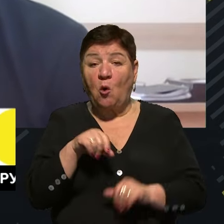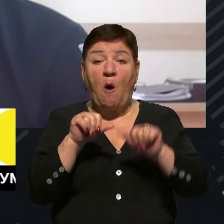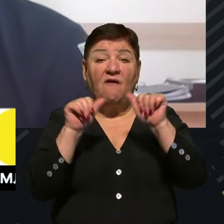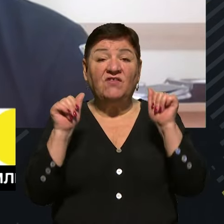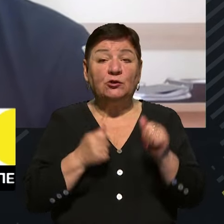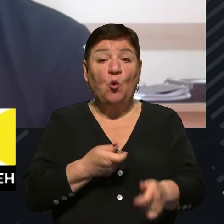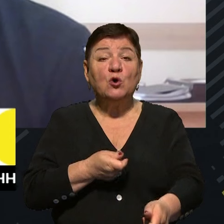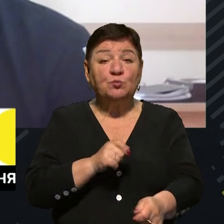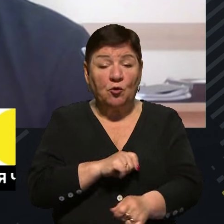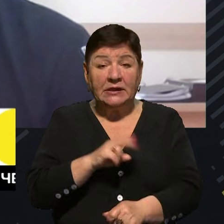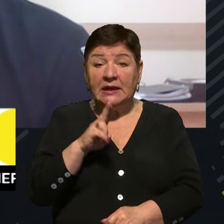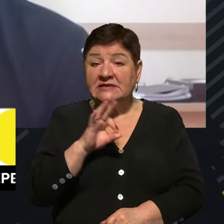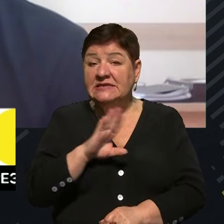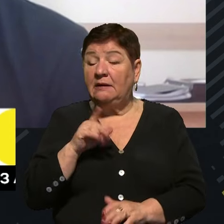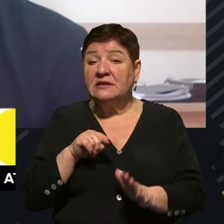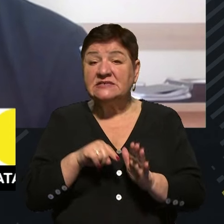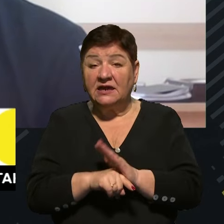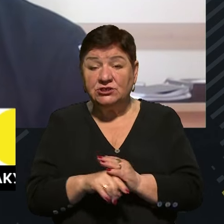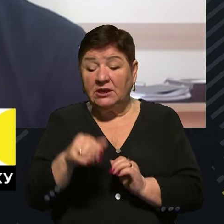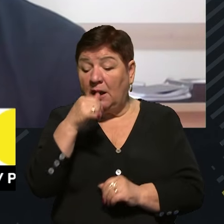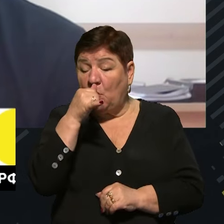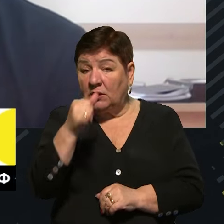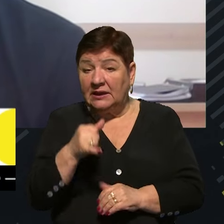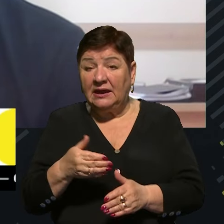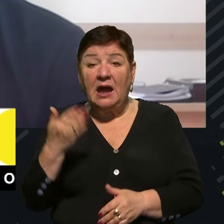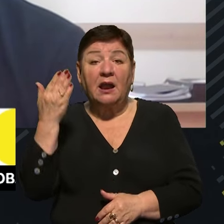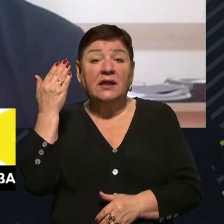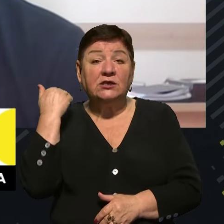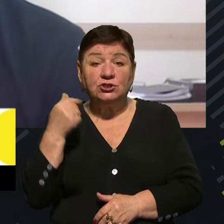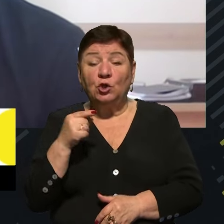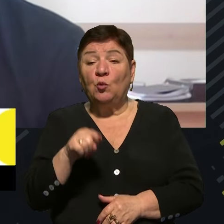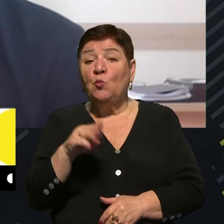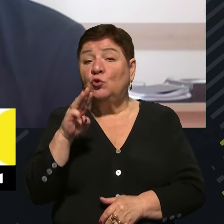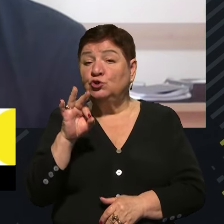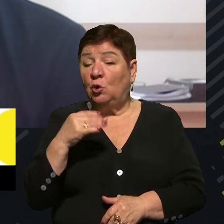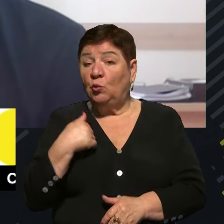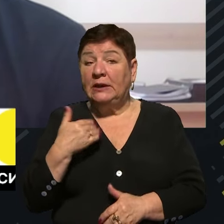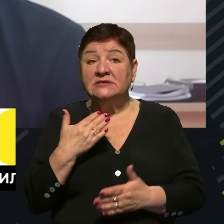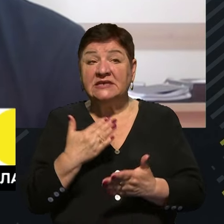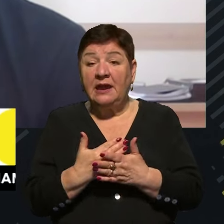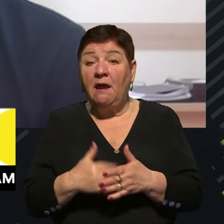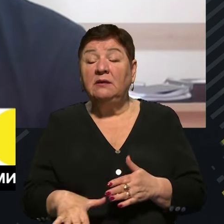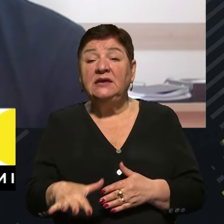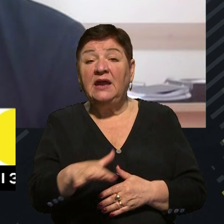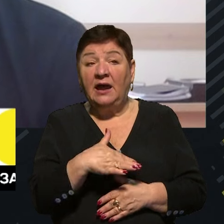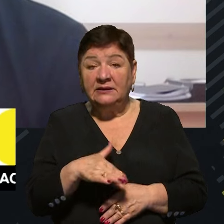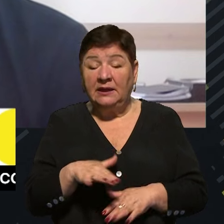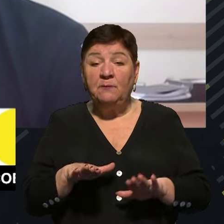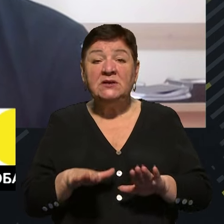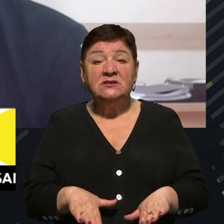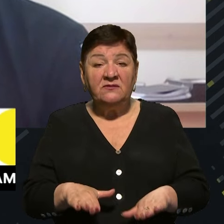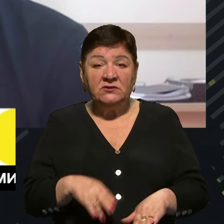озброєння. Це не значить, що вони не могли його застосовувати раніше, тому що у нас є ділянки місцевості,